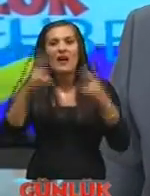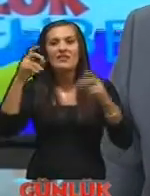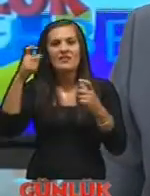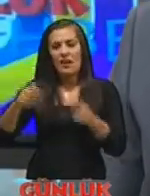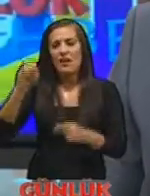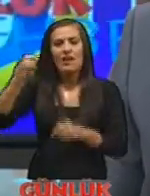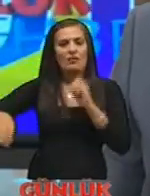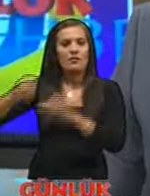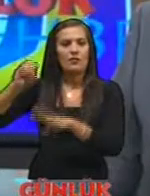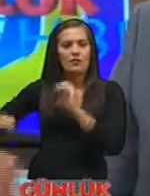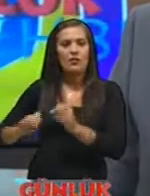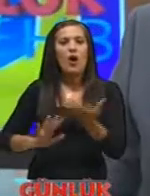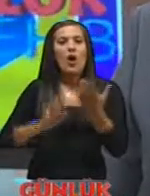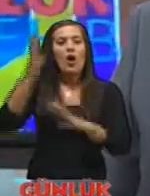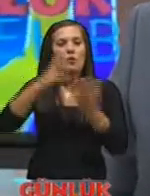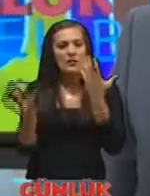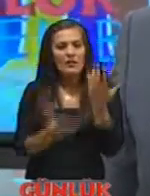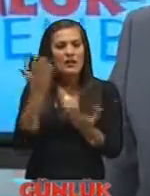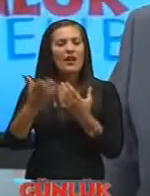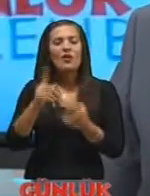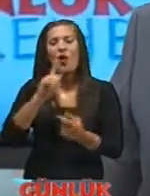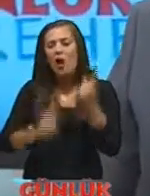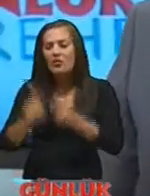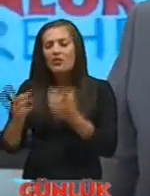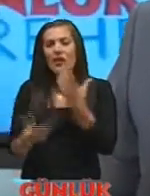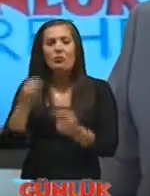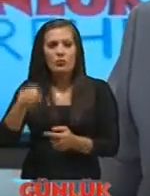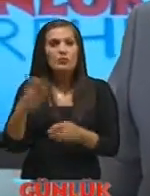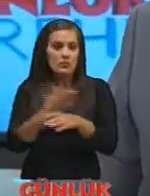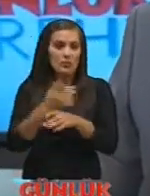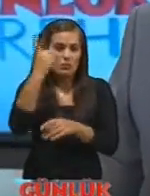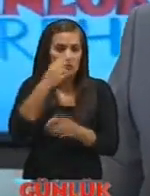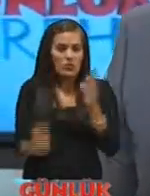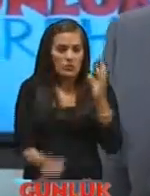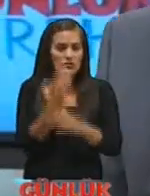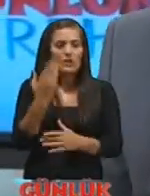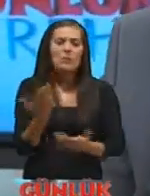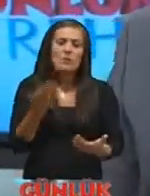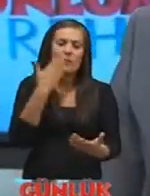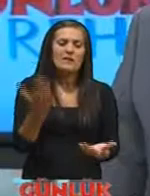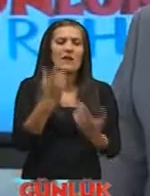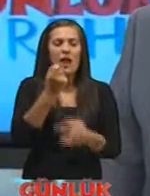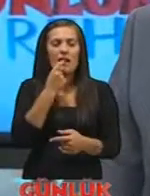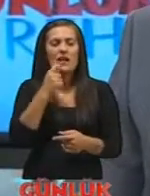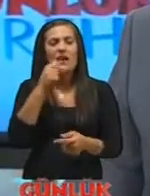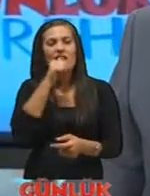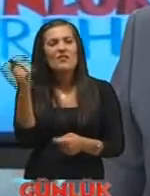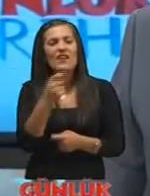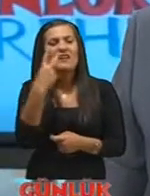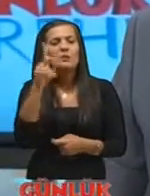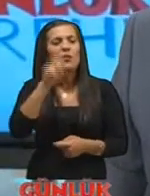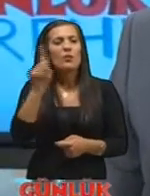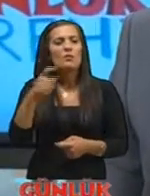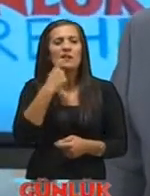alanlara atıyorlar orman yangınları, anız yangınları, ot yangınları bu sebeple başlıyor mesela Ankara itfaiyesinin 2011